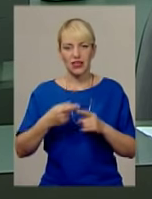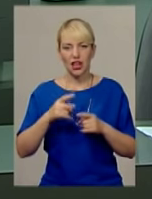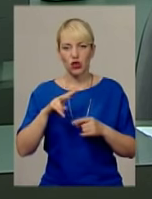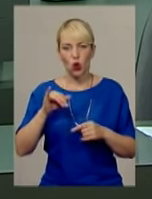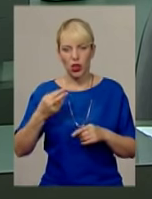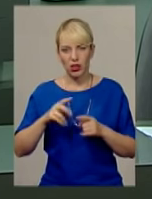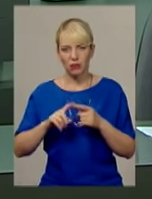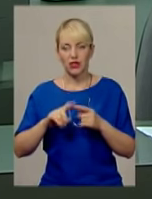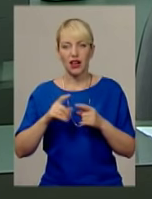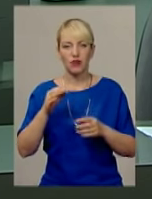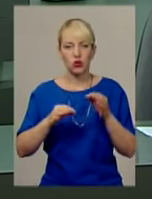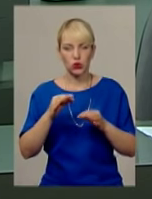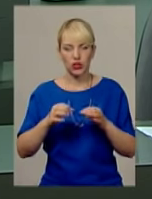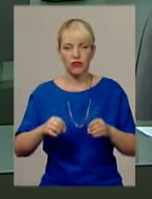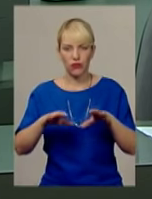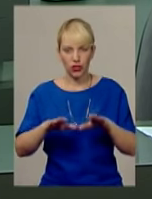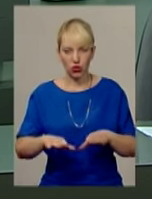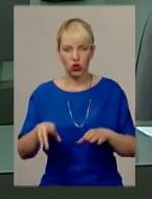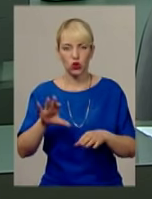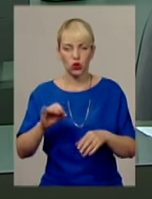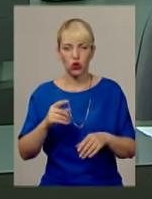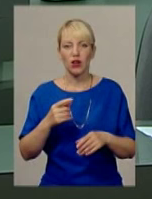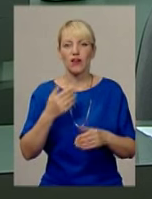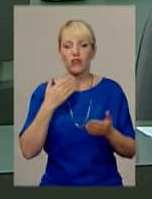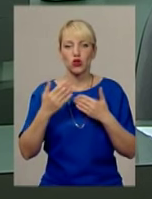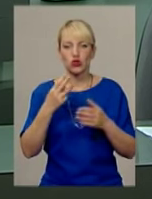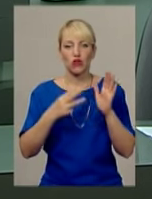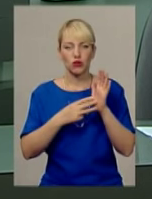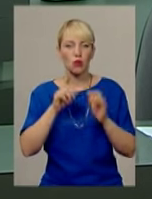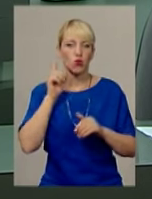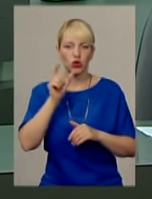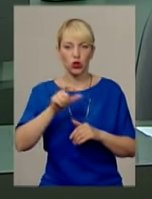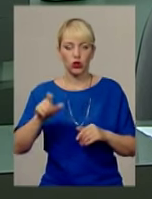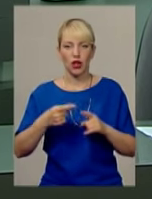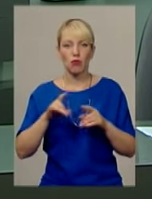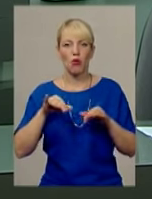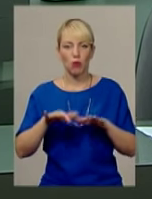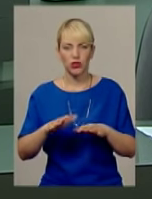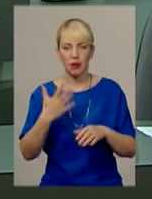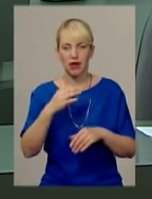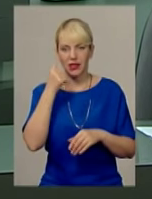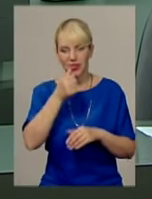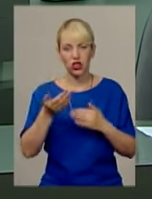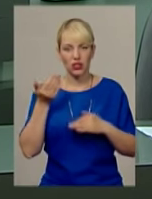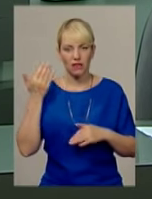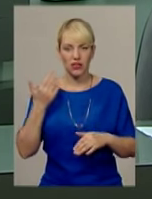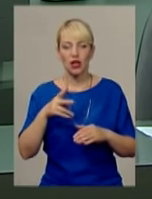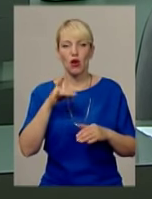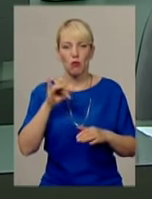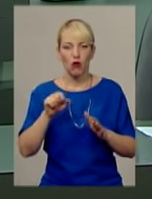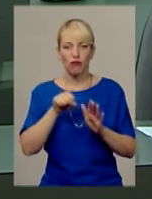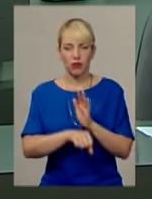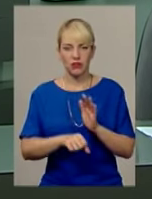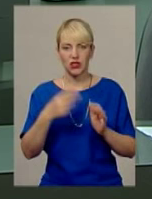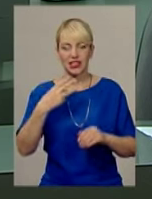Хмельницької області винесла вирок стосовно восьми молодих людей. Йдеться про події п'ятирічної давнини, а саме про вбивство